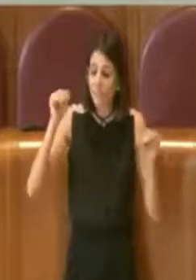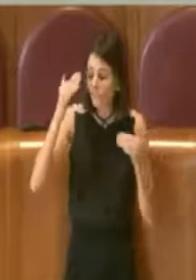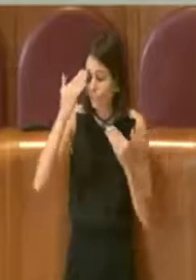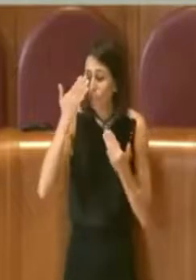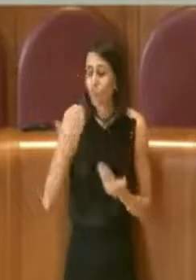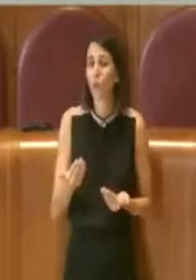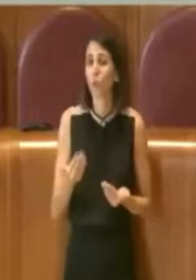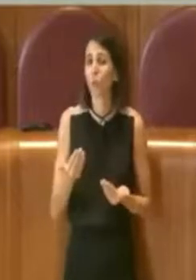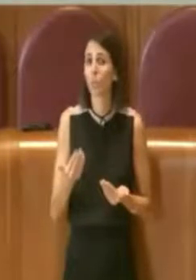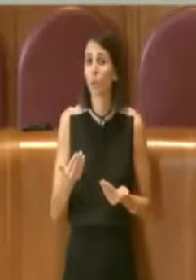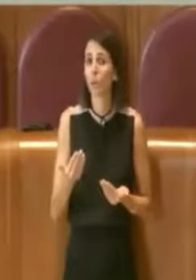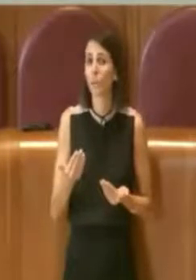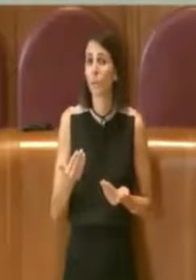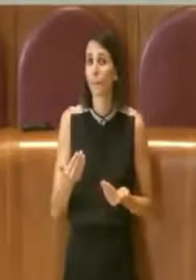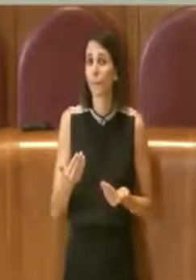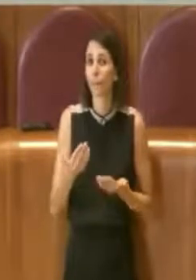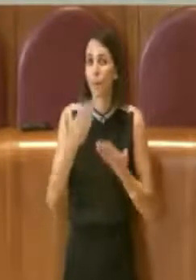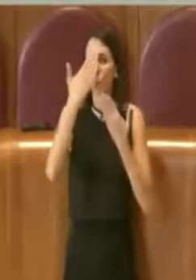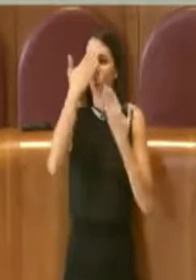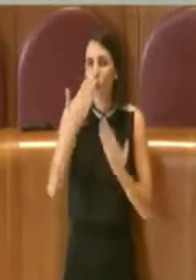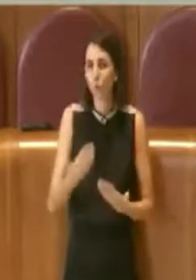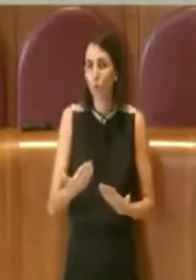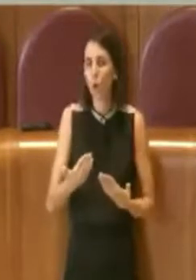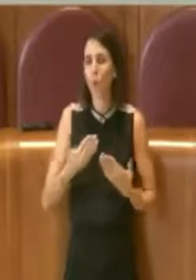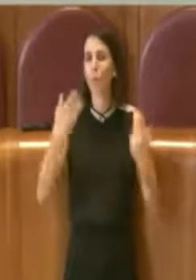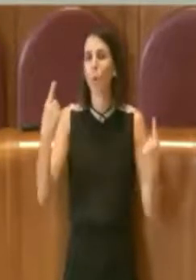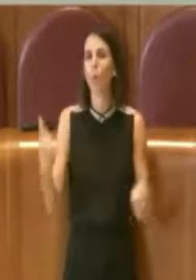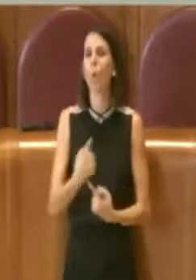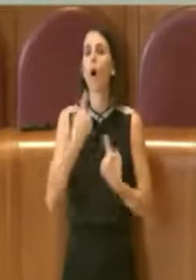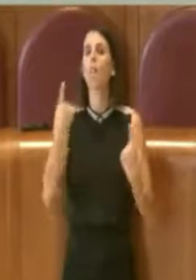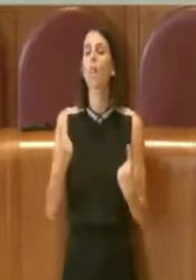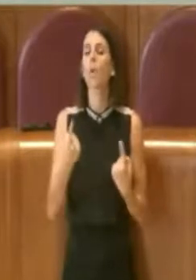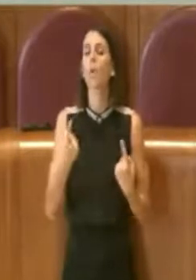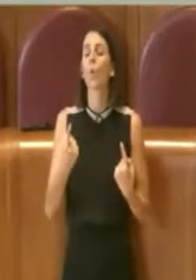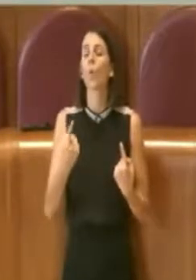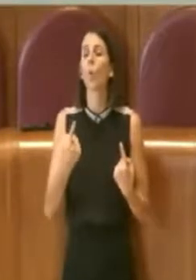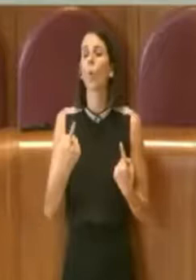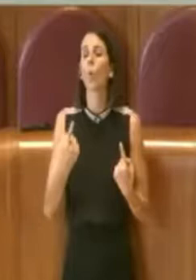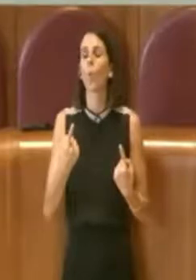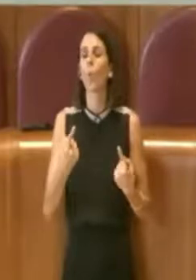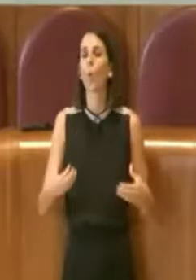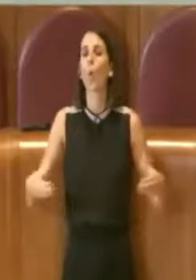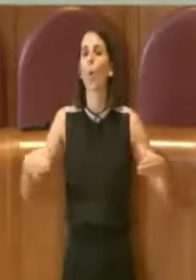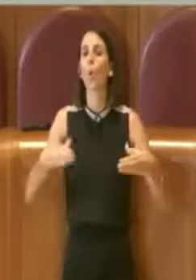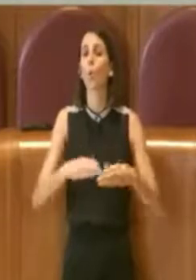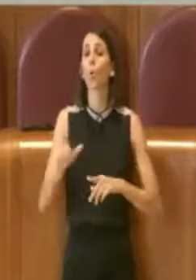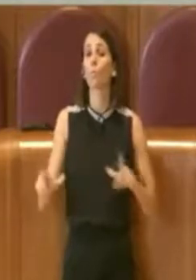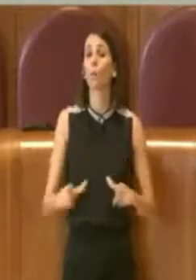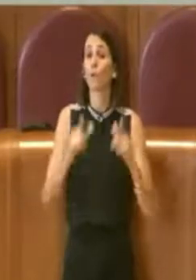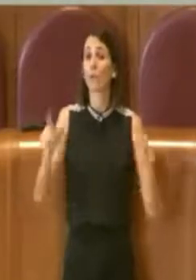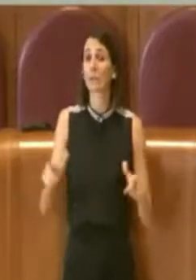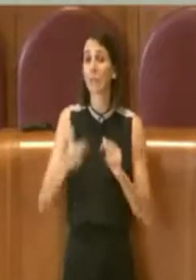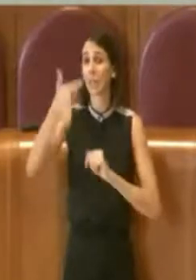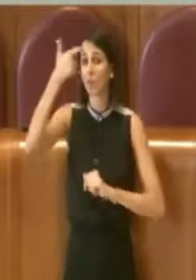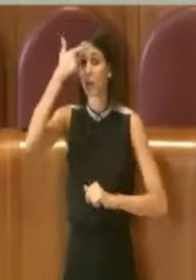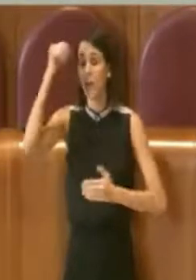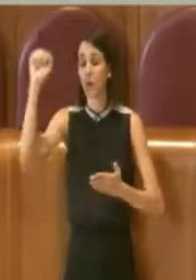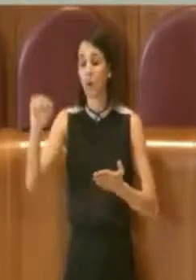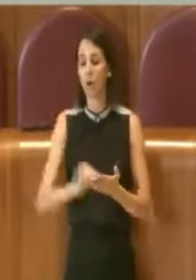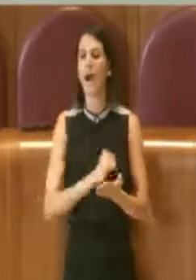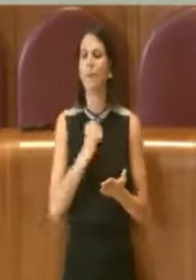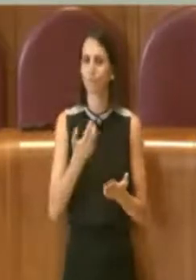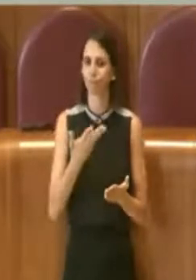qualcuno che ha abolito il corpo forestale dello Stato ha la maggior parte delle responsabilità rispetto a questi